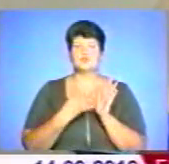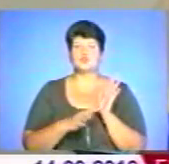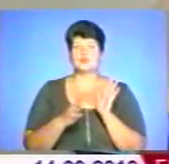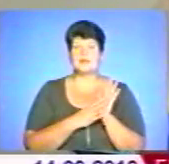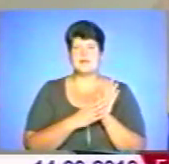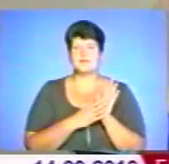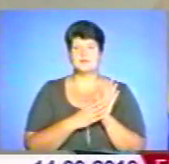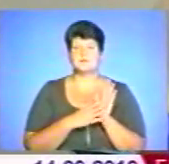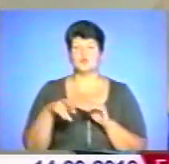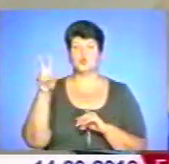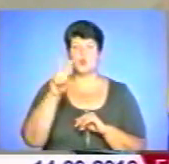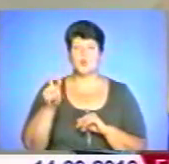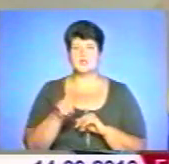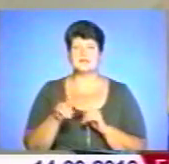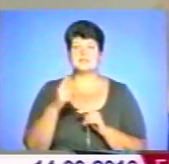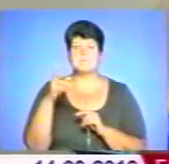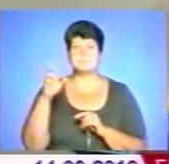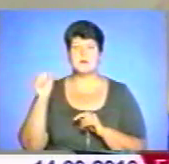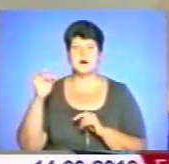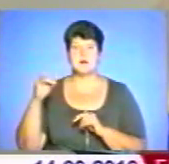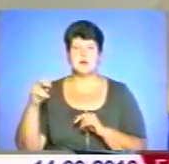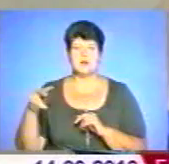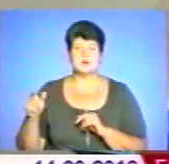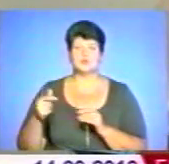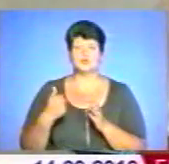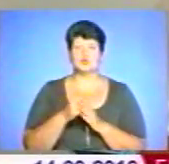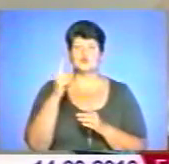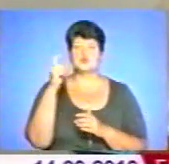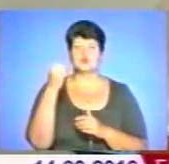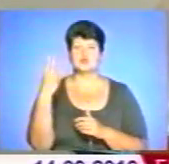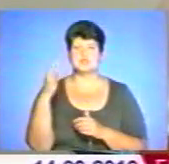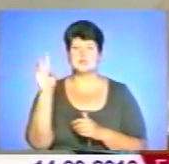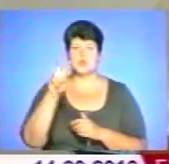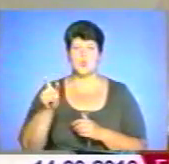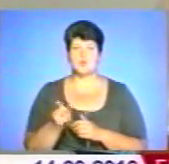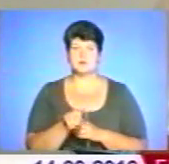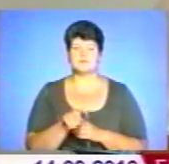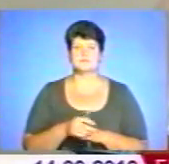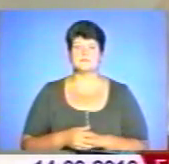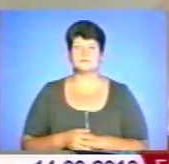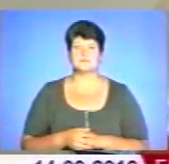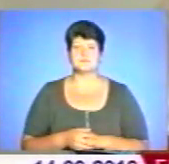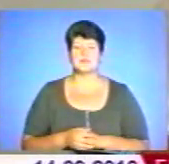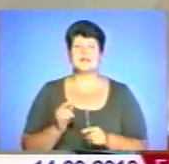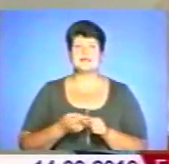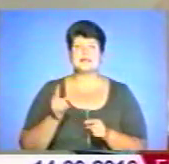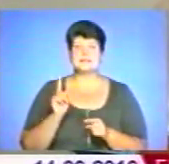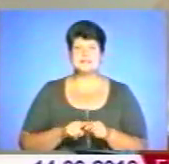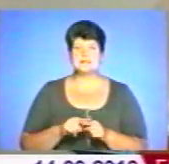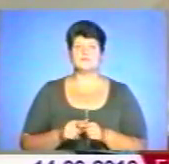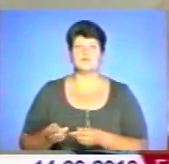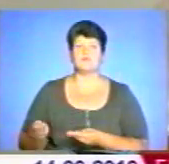доларів за барель до 114 доларів. І оці чинники,